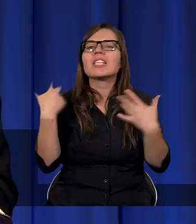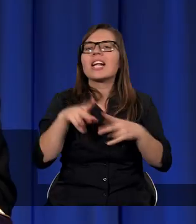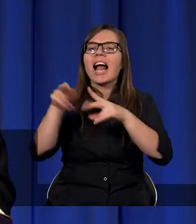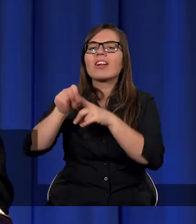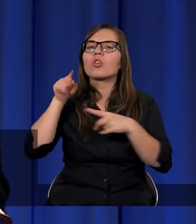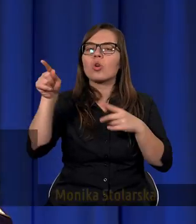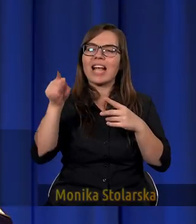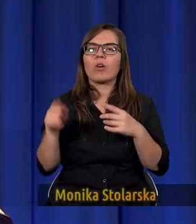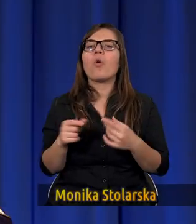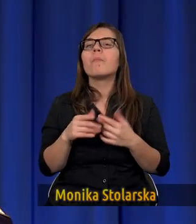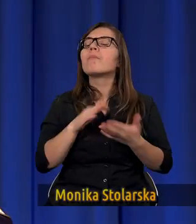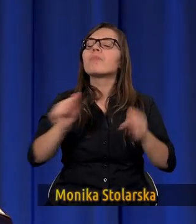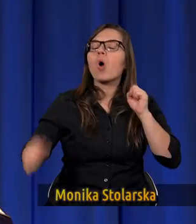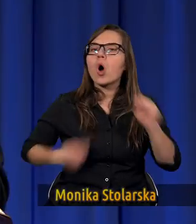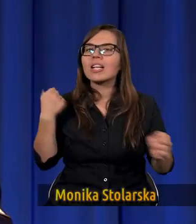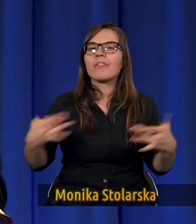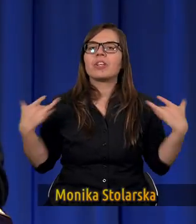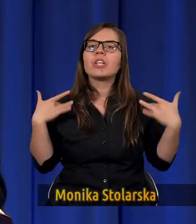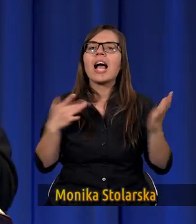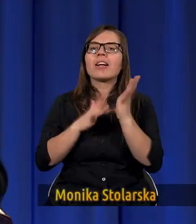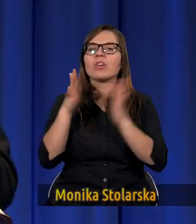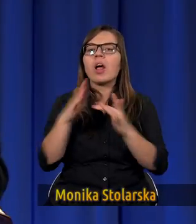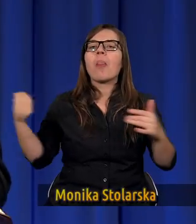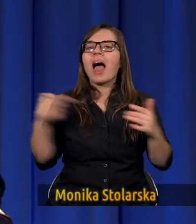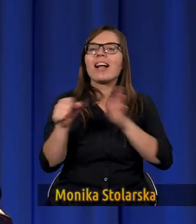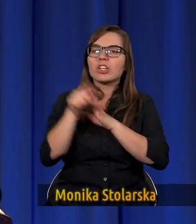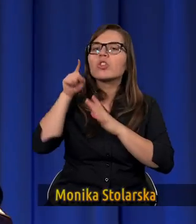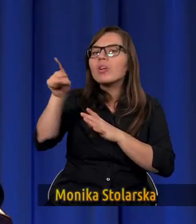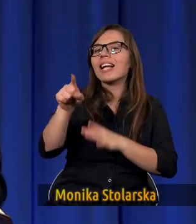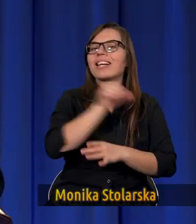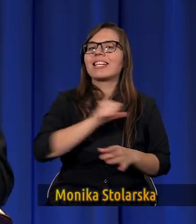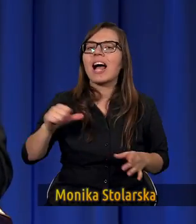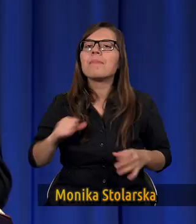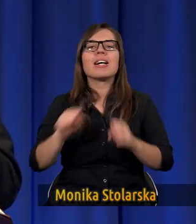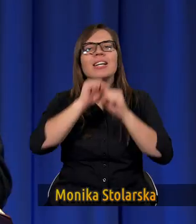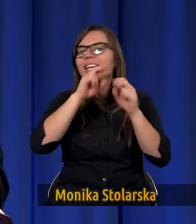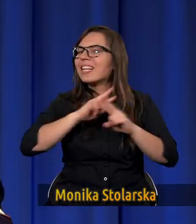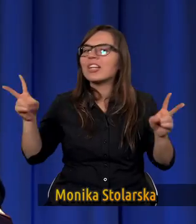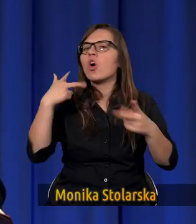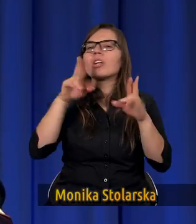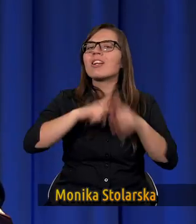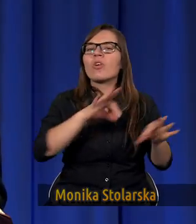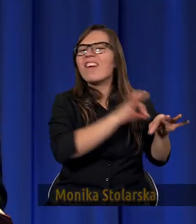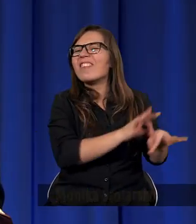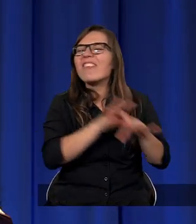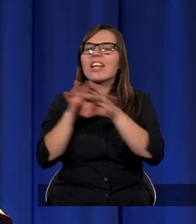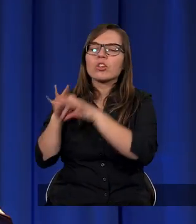do Niego. Ale ponieważ życie Jezusa należy do Niego samego i znikąd nie zostaje wywiedzione,